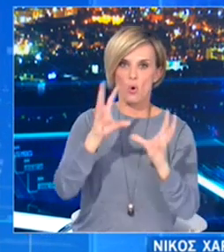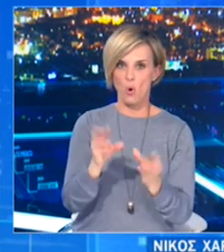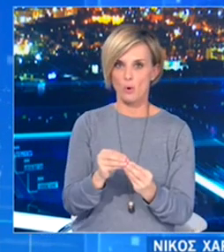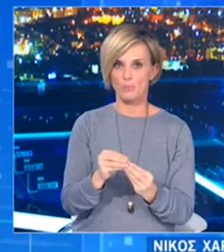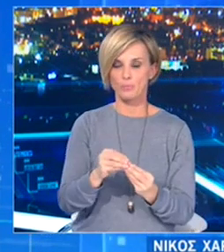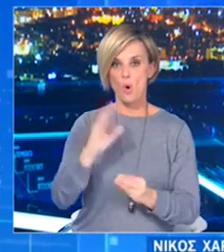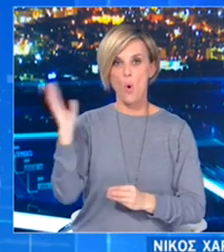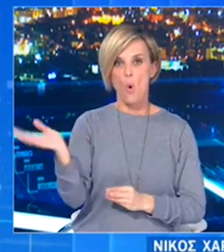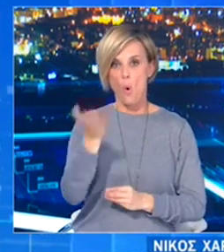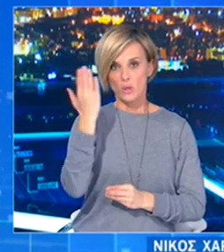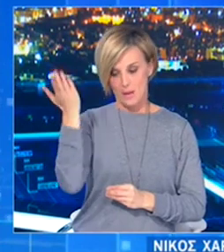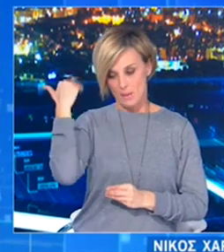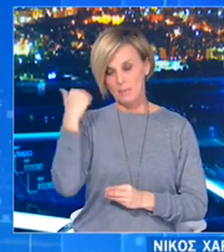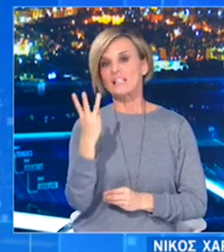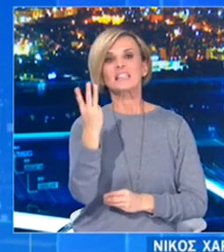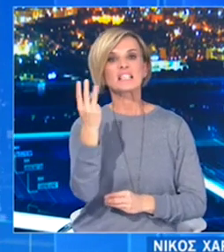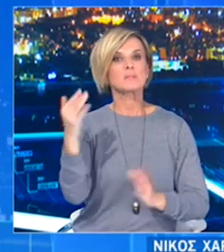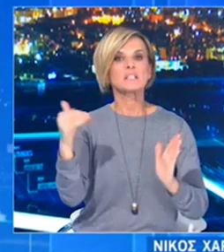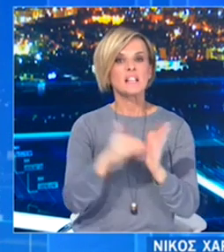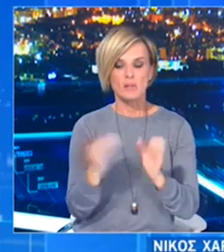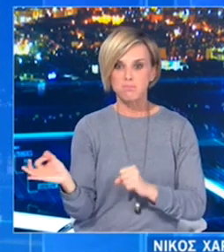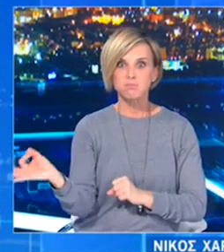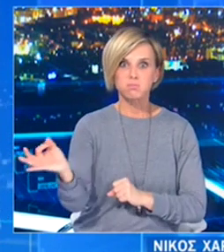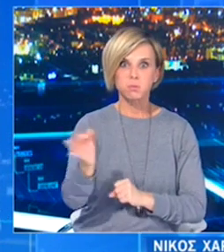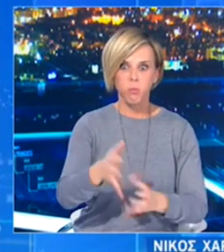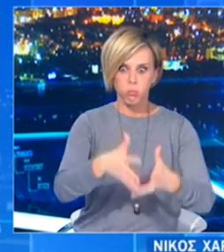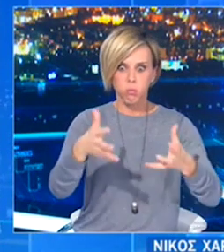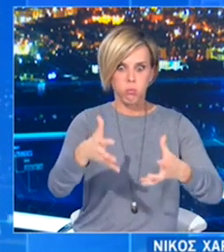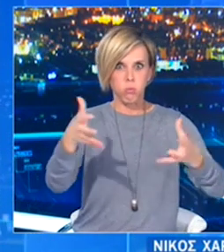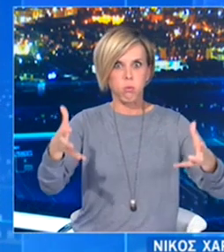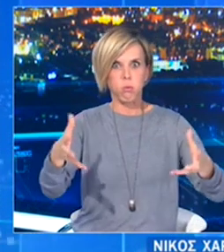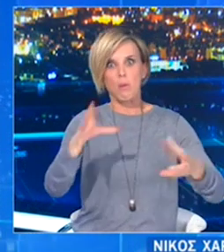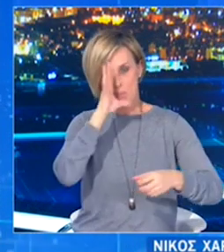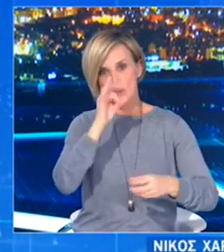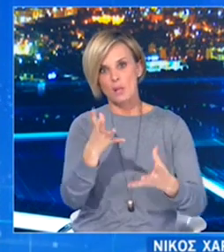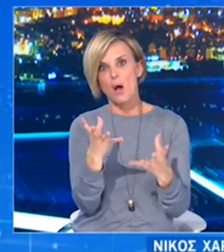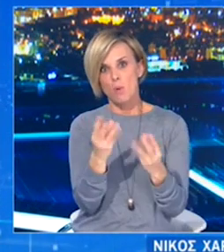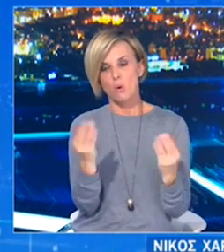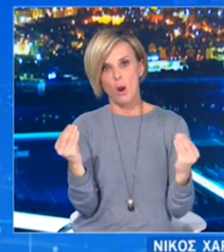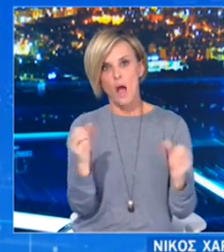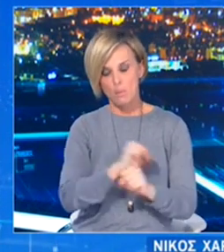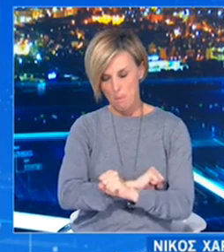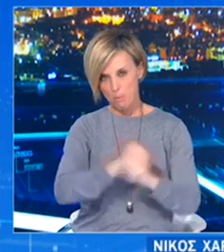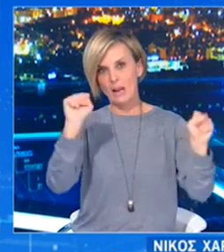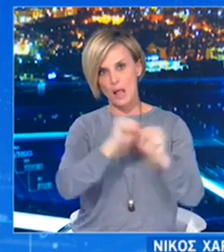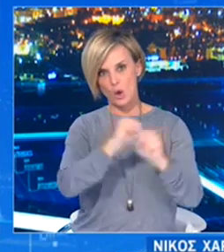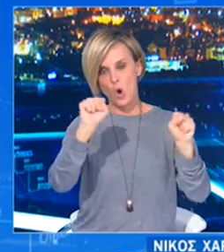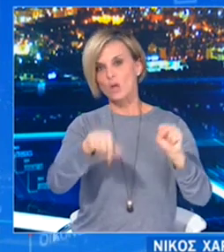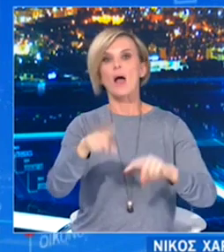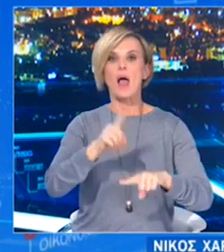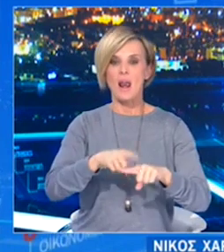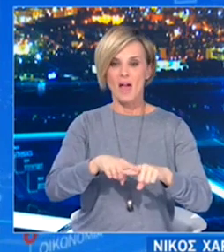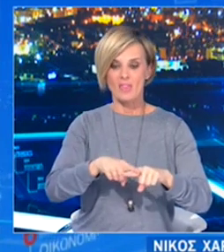,5 χιλιάδες κρούσματα, είναι χαρακτηριστικό αυτό, την ημέρα εκείνη που έγινε το αρνητικό ρεκόρ κρούσματων, στους